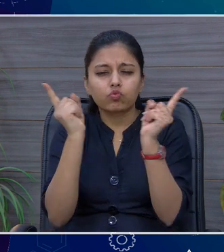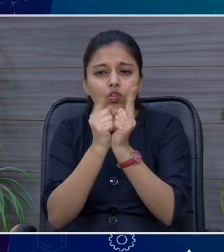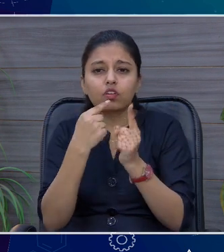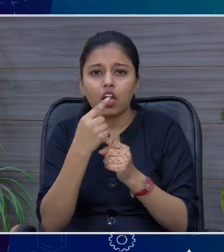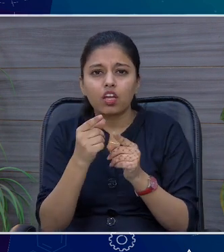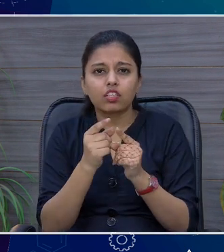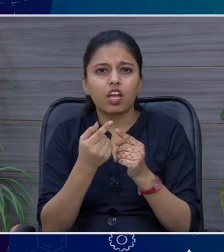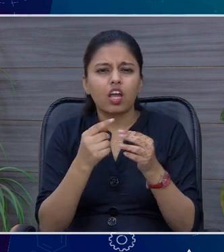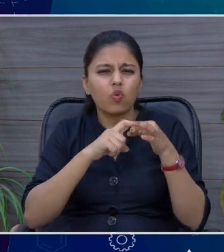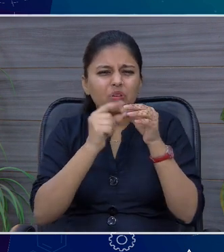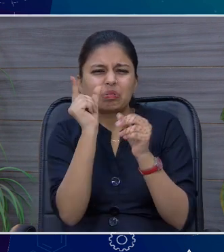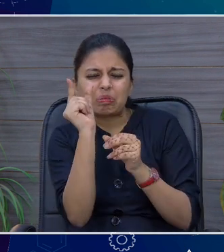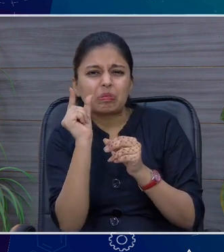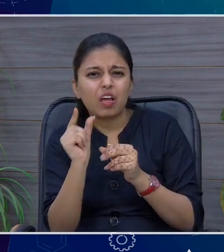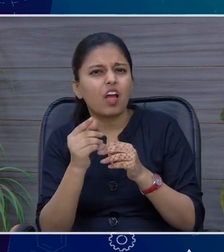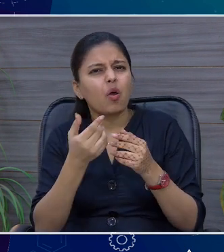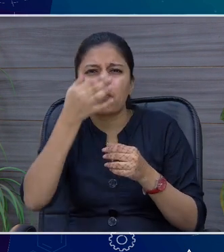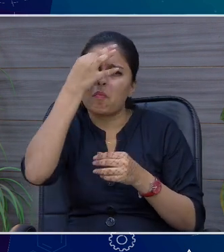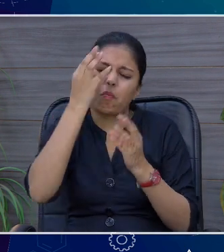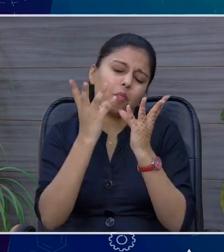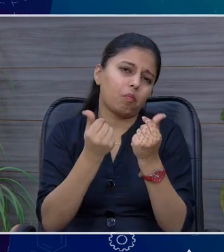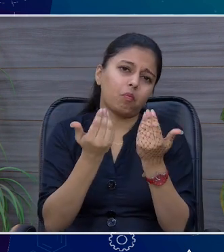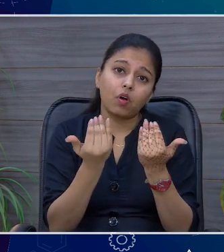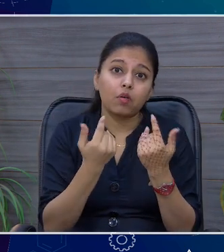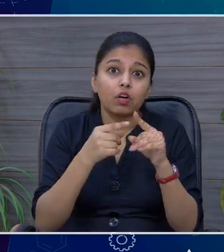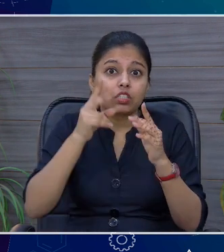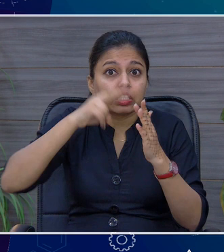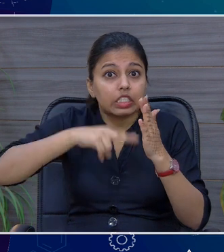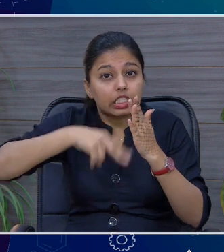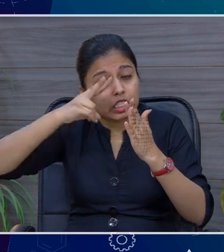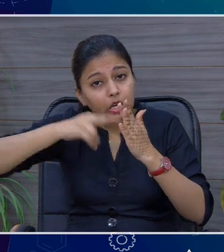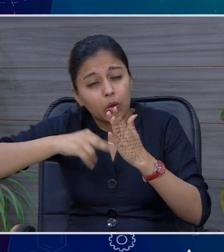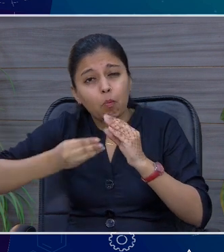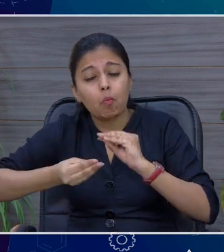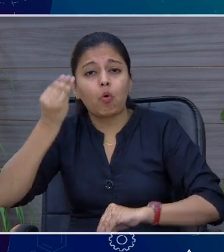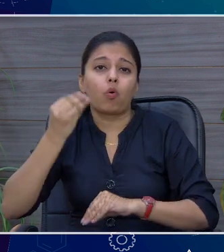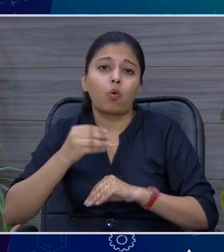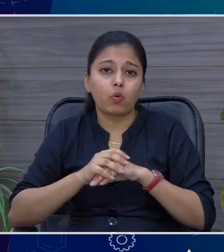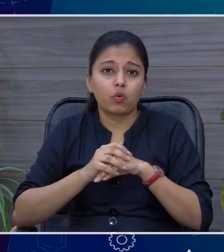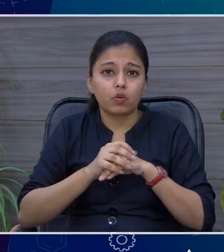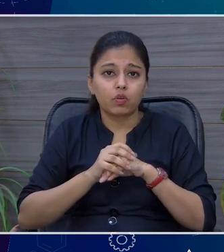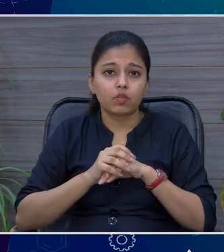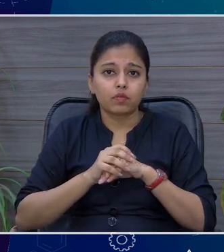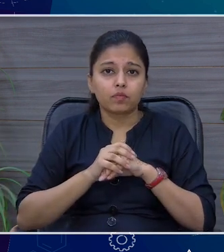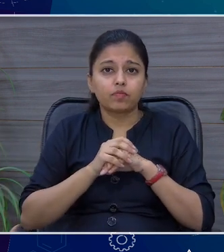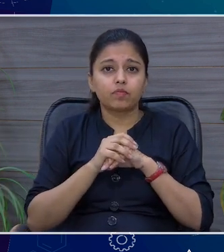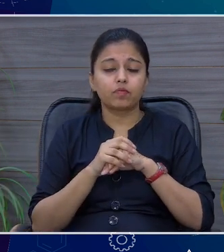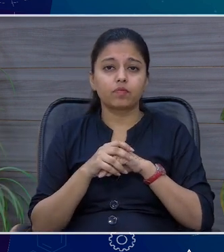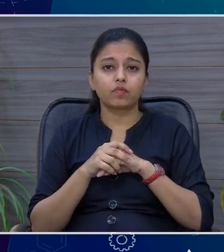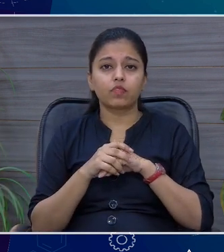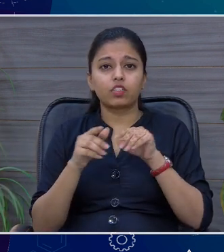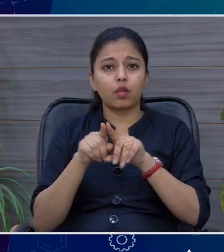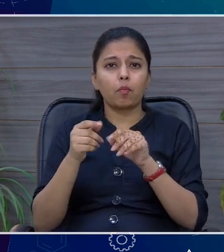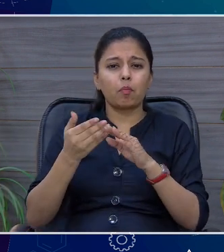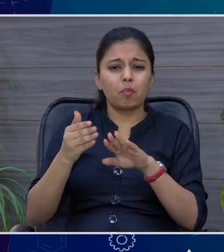का प्रशन रहता है, तो उसको हमें दस प्रधा दस नने बढ़ने पड़ने हैं, तो यह है आज इस मेरे बाद